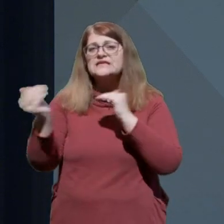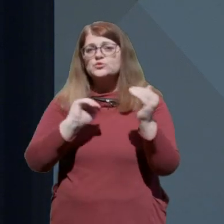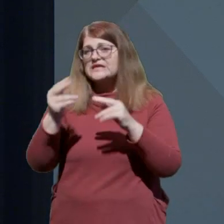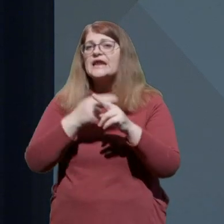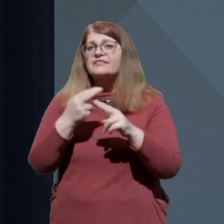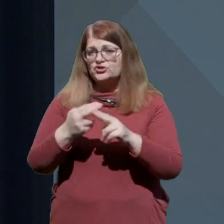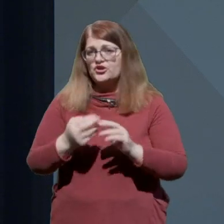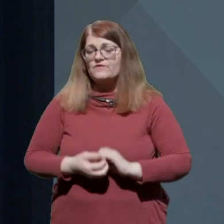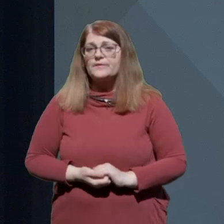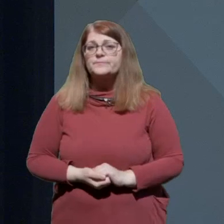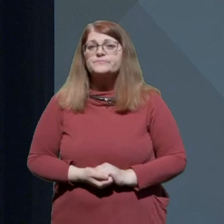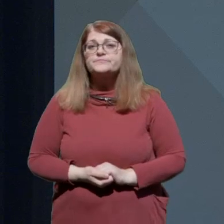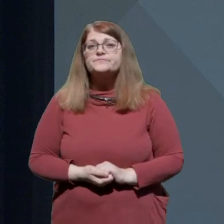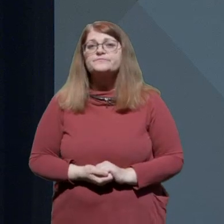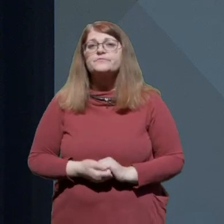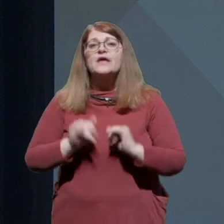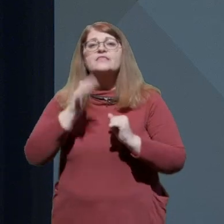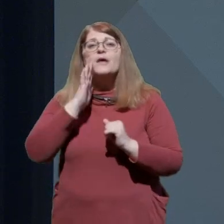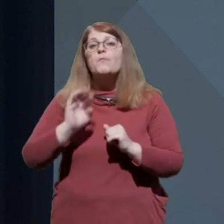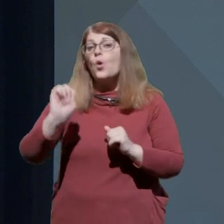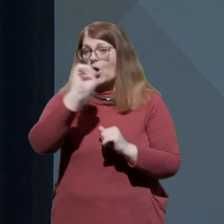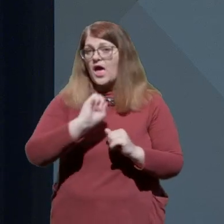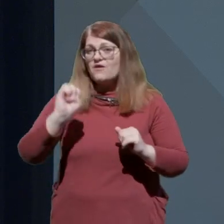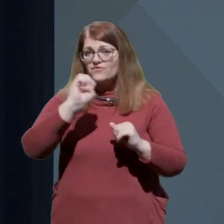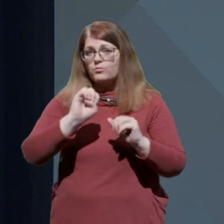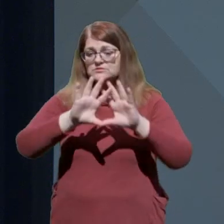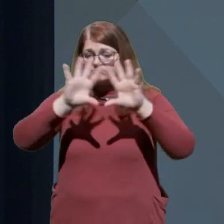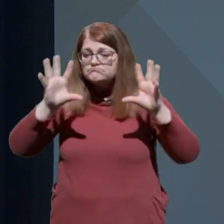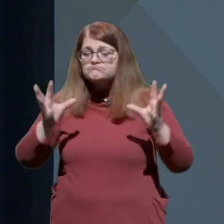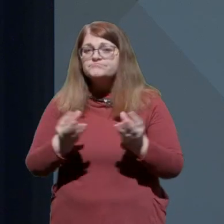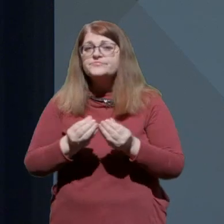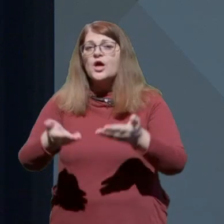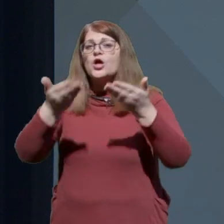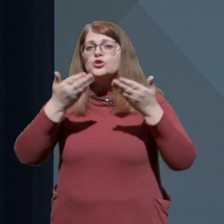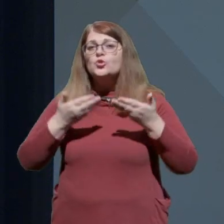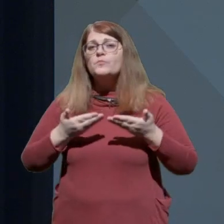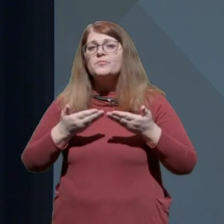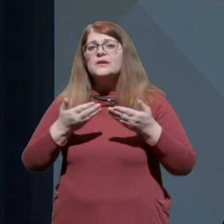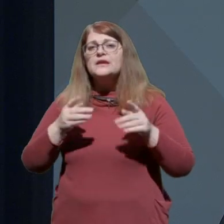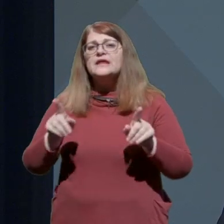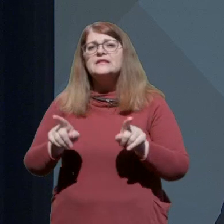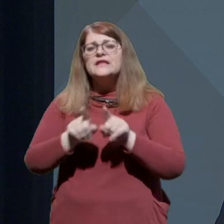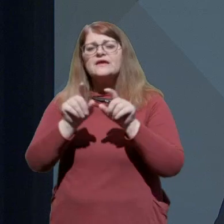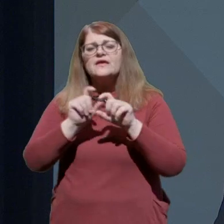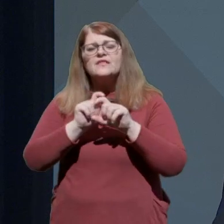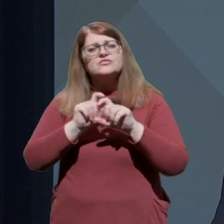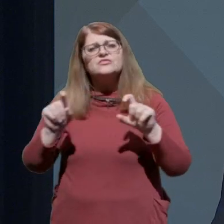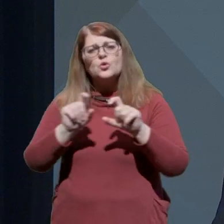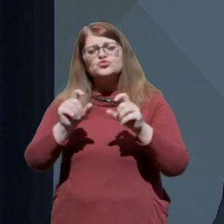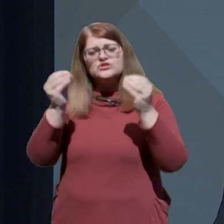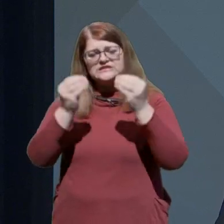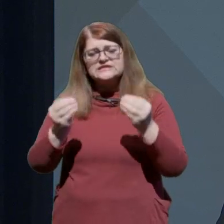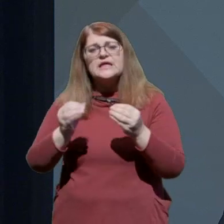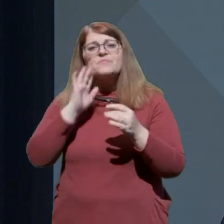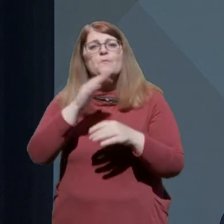da bomo v evropskem okviru dobili takšen dožnički inštrument, da bo breme